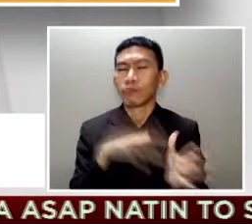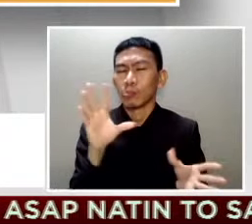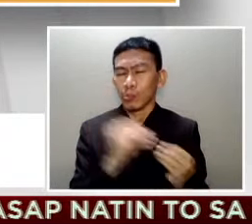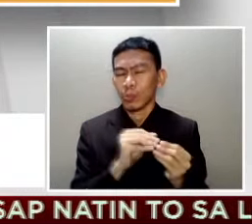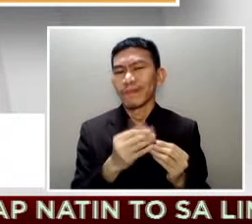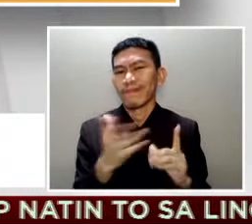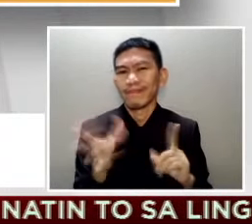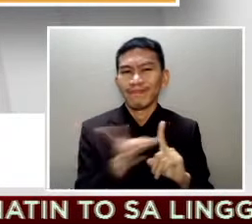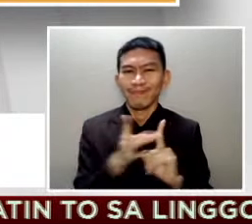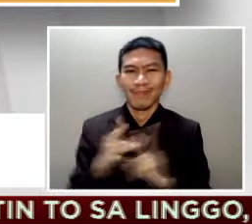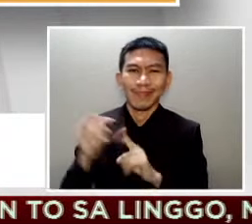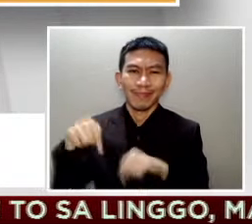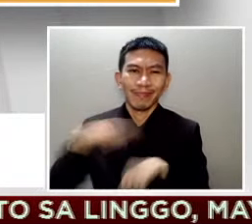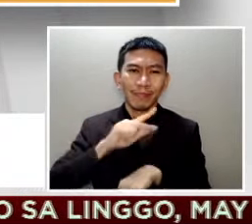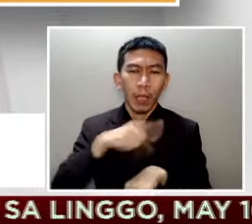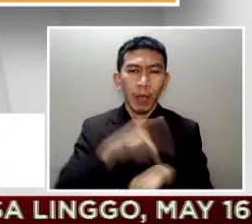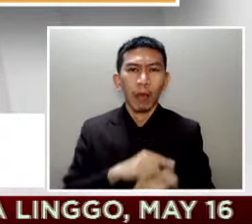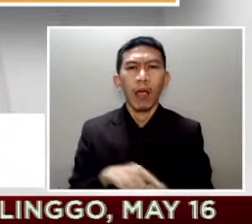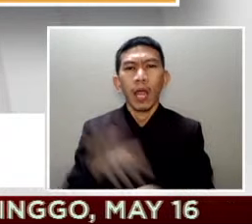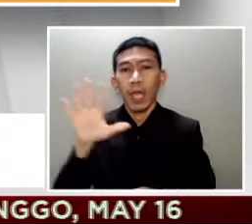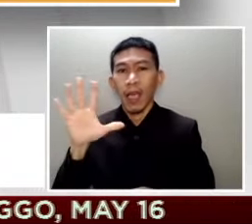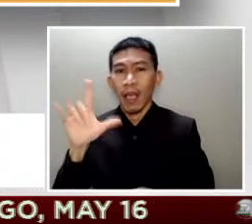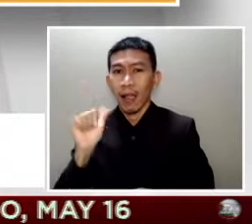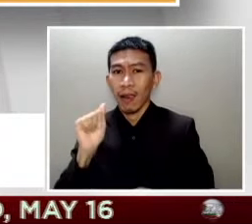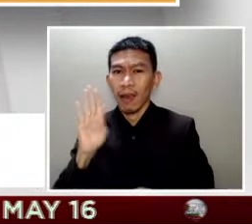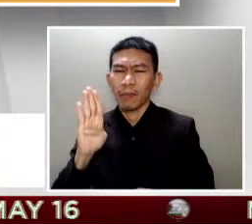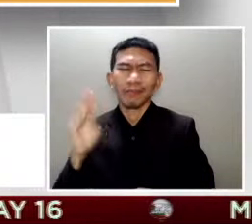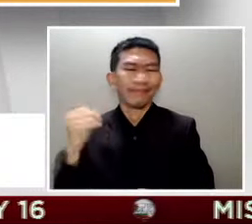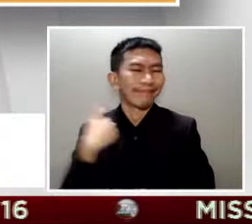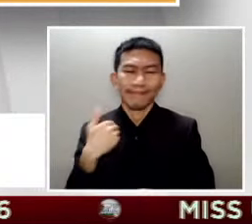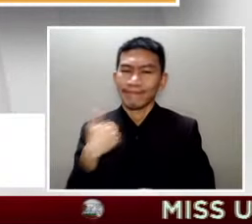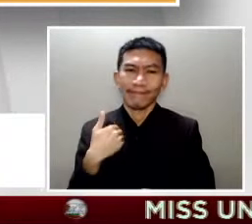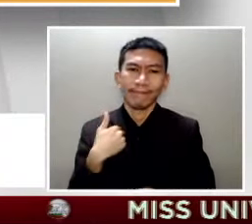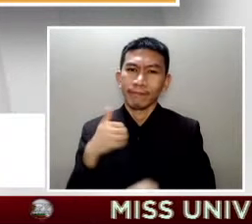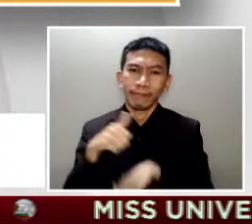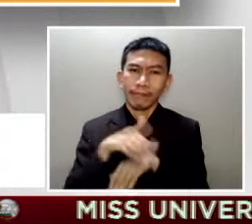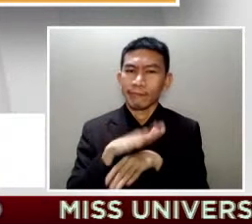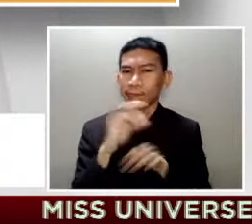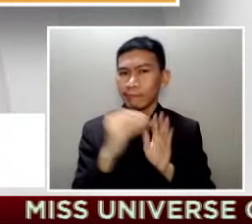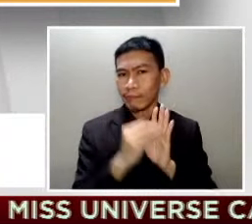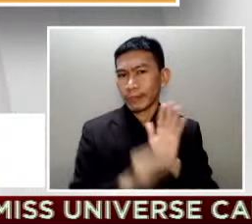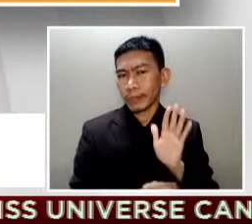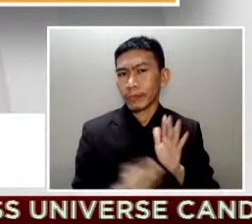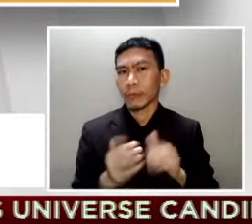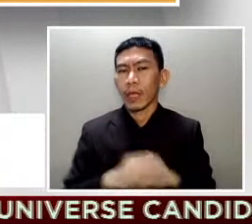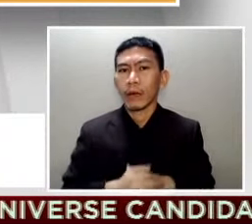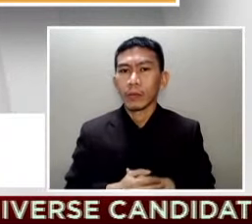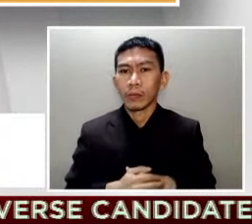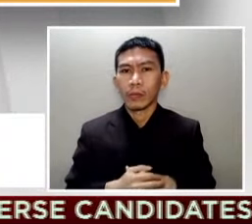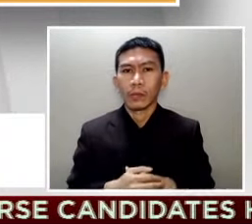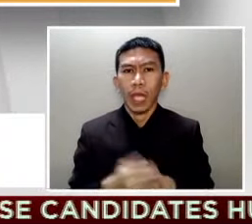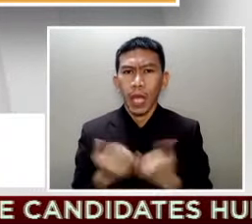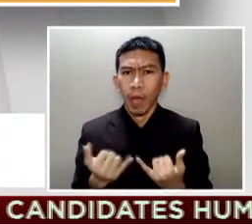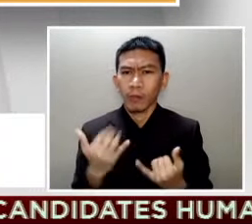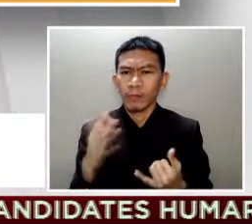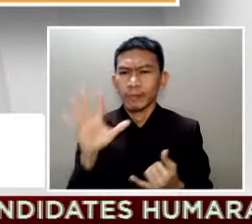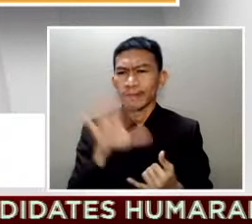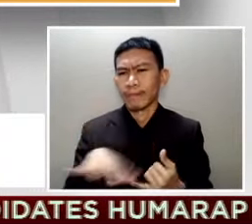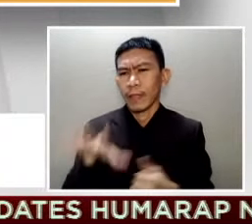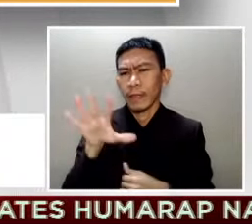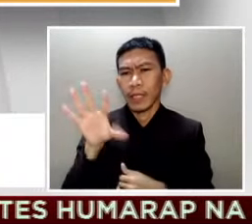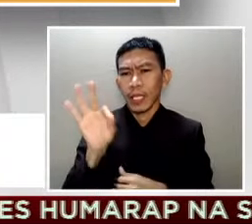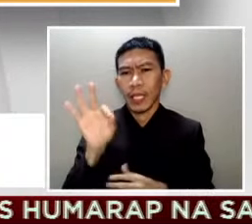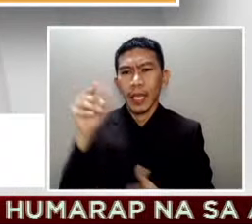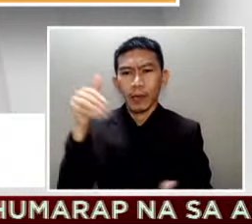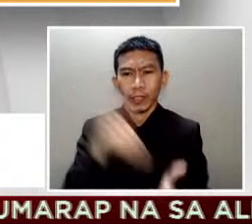laboratorio na naman ang hindi nakapagsumiti ng kanilang datos. At sa bilang na ito nasa halos 59,000 ang active